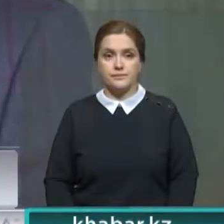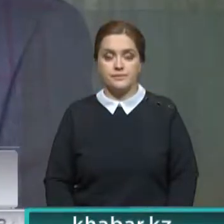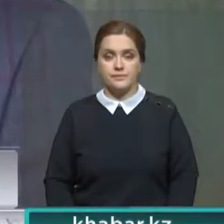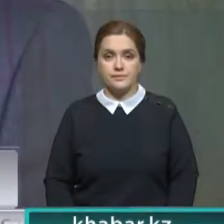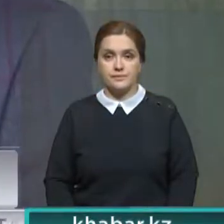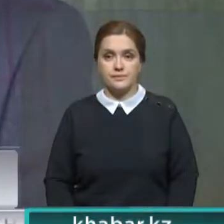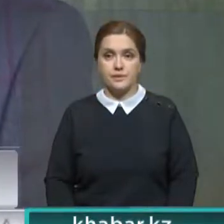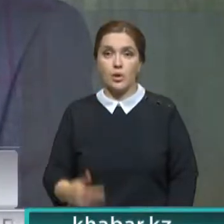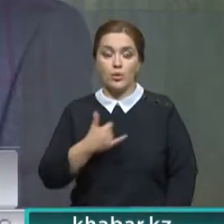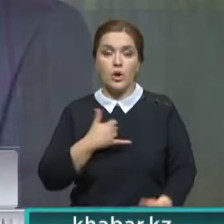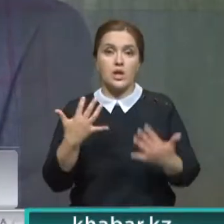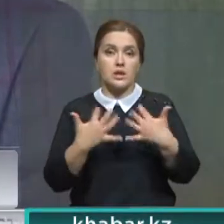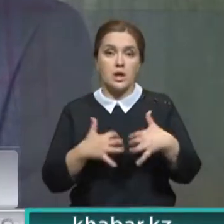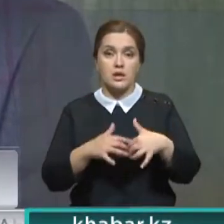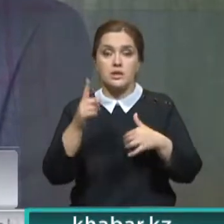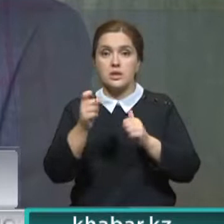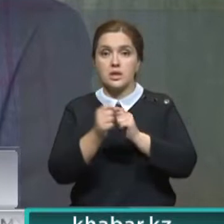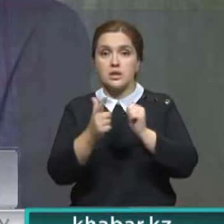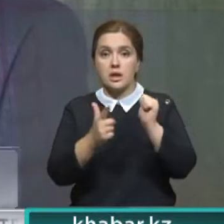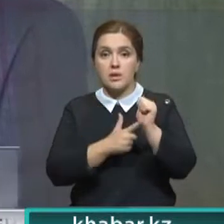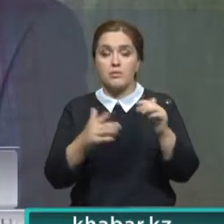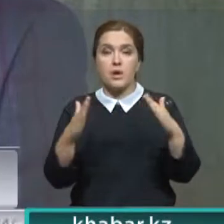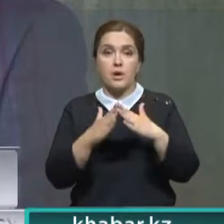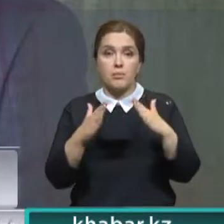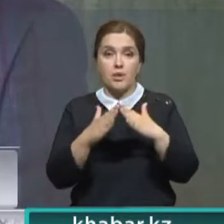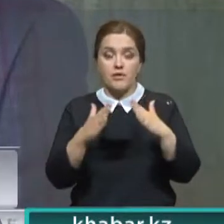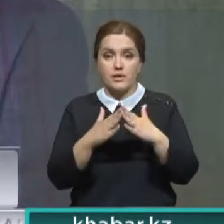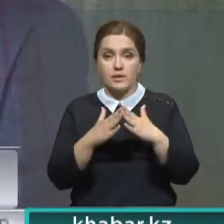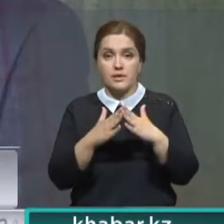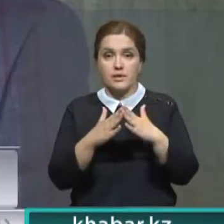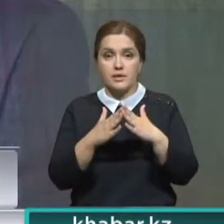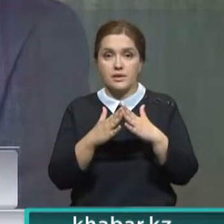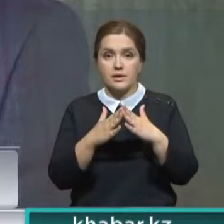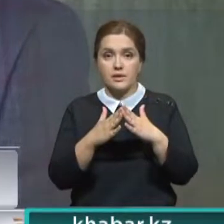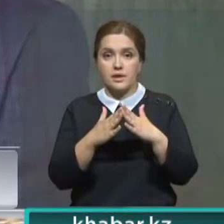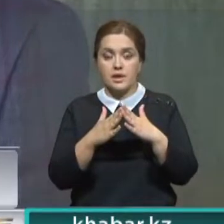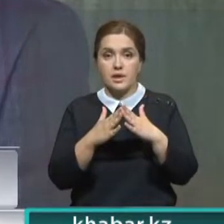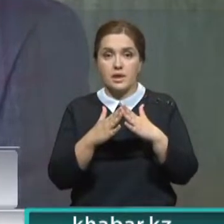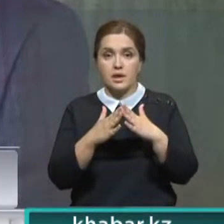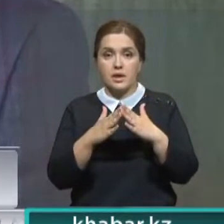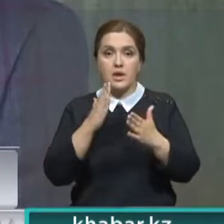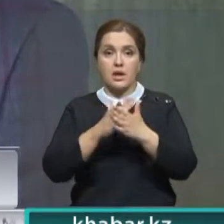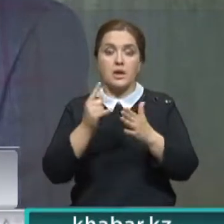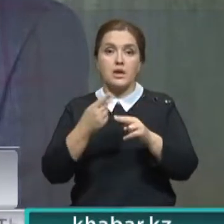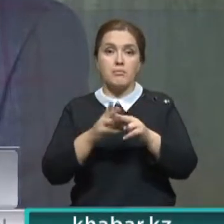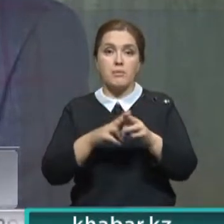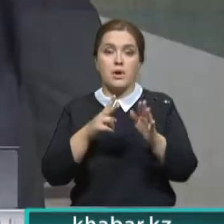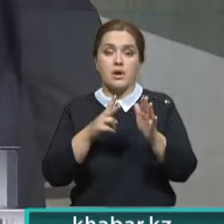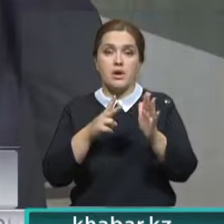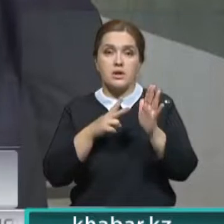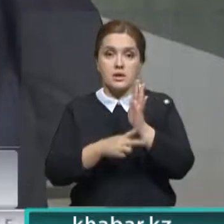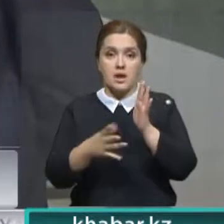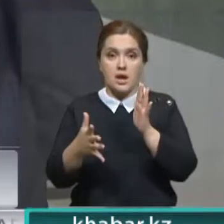сегодняшний день насчитывается порядка 117 домов в 33 проблемных объектах. Это у нас порядка 10,5 тысяч дольщиков на сегодняшний день.